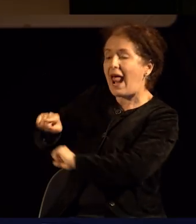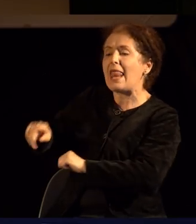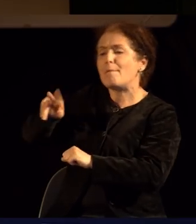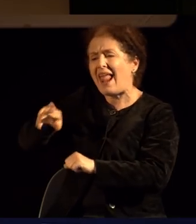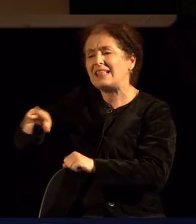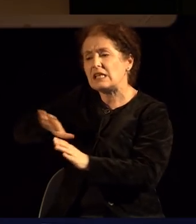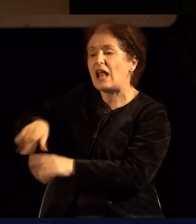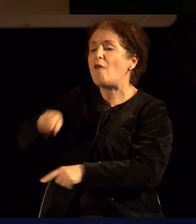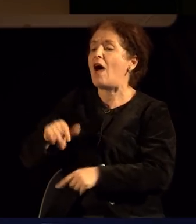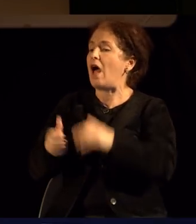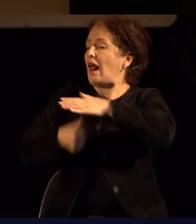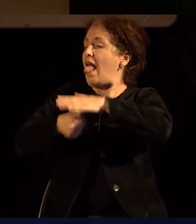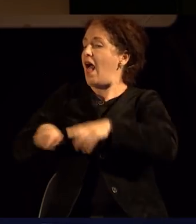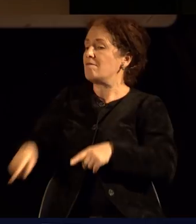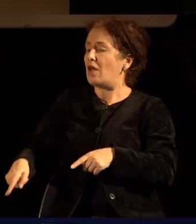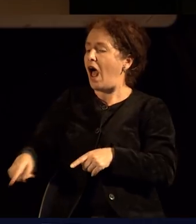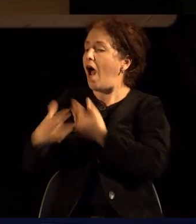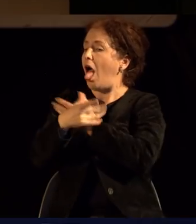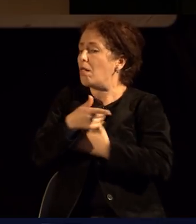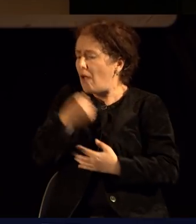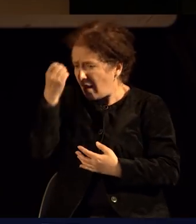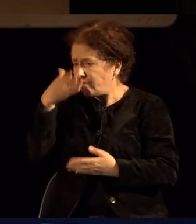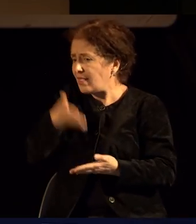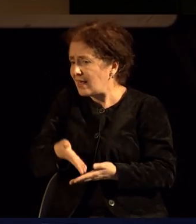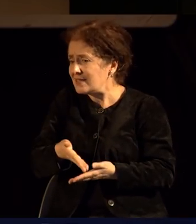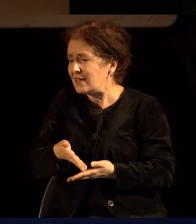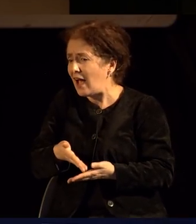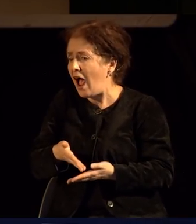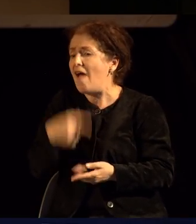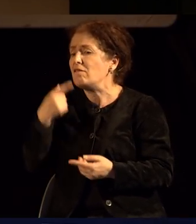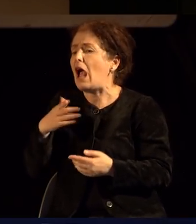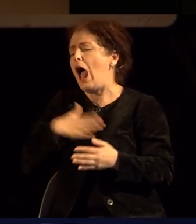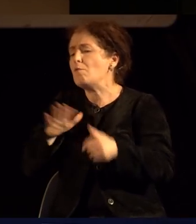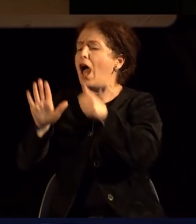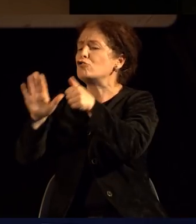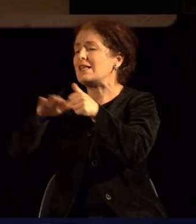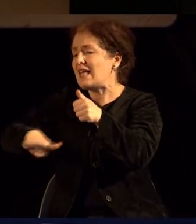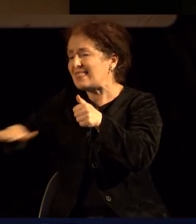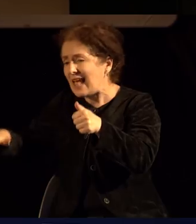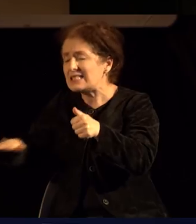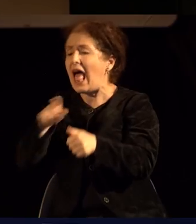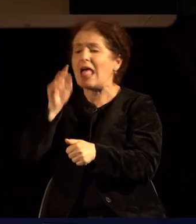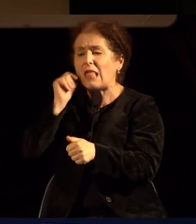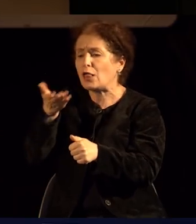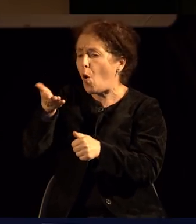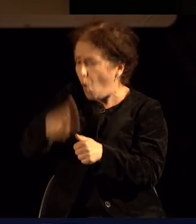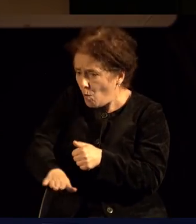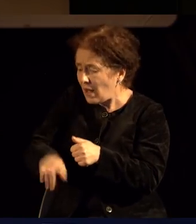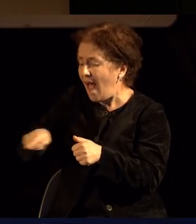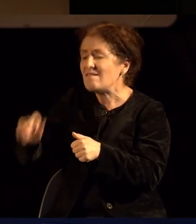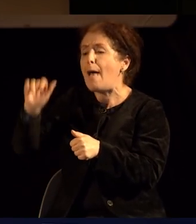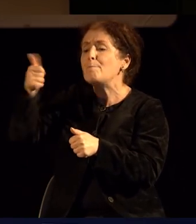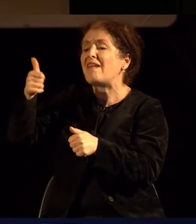големо чудовище од никаде дојдано. Патриархатот се сите унија нормални луѓе, кои што себе си се